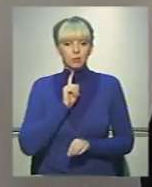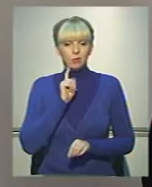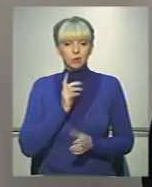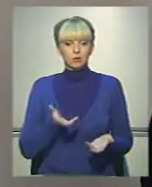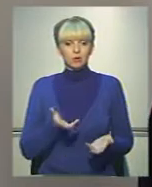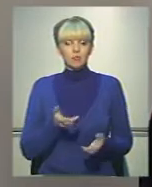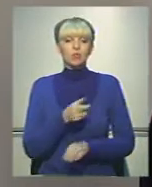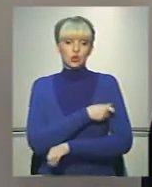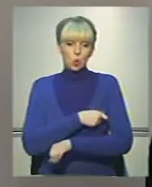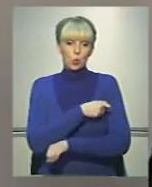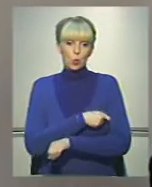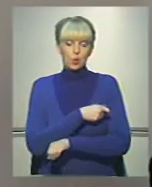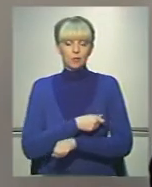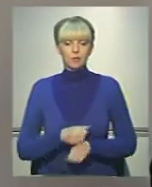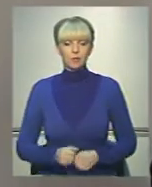так чергуємо,